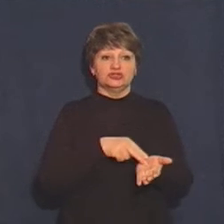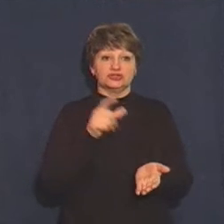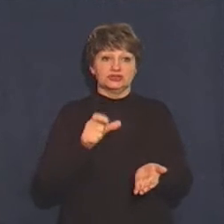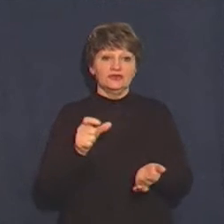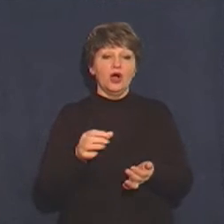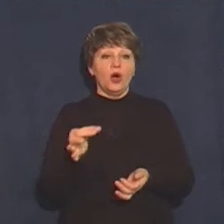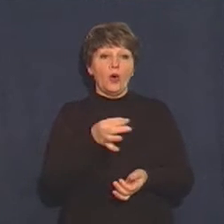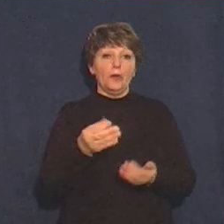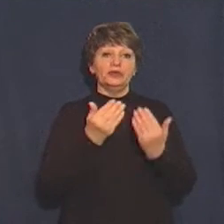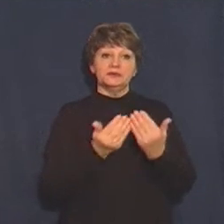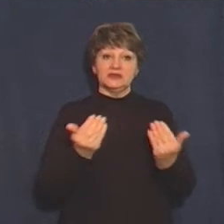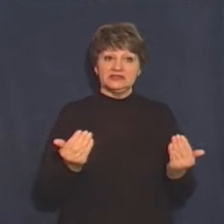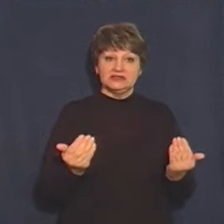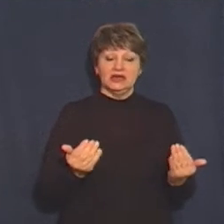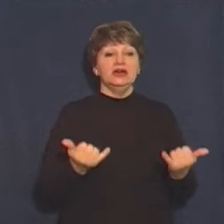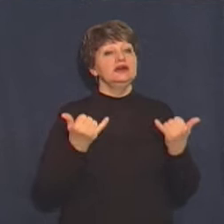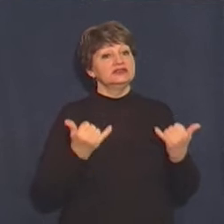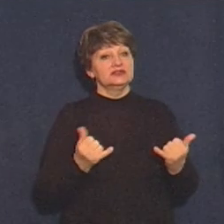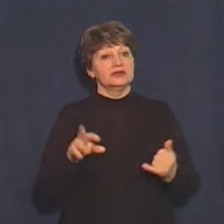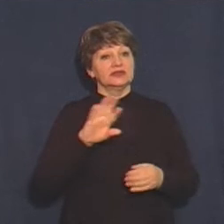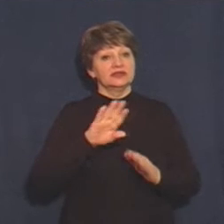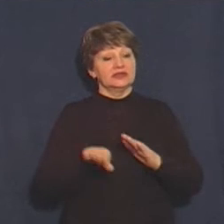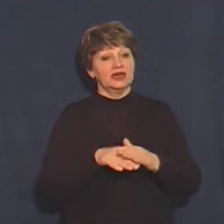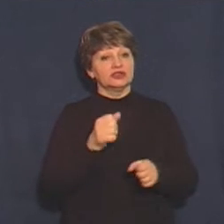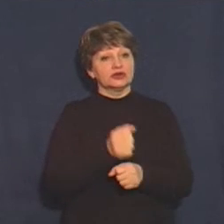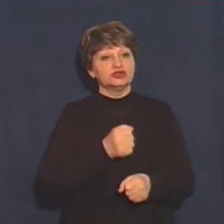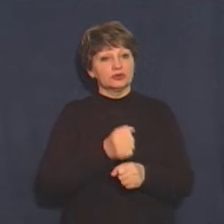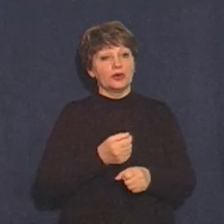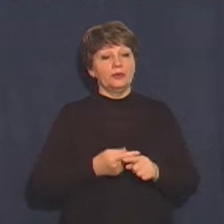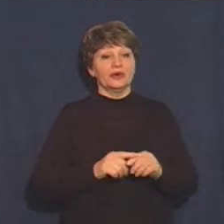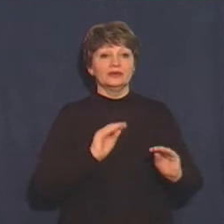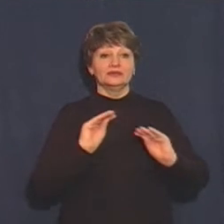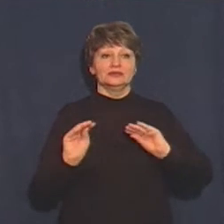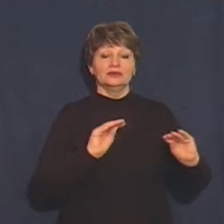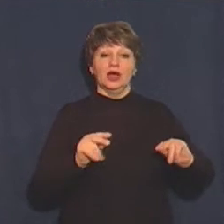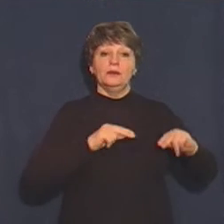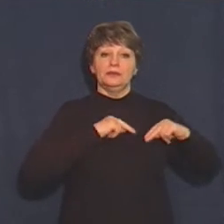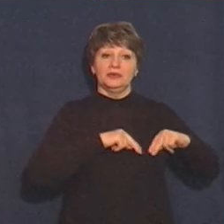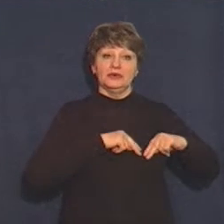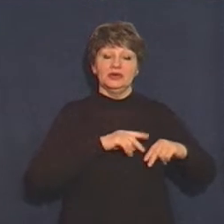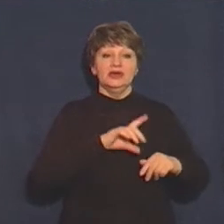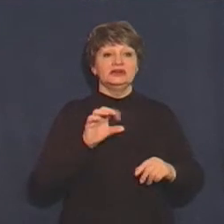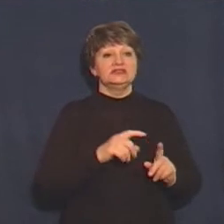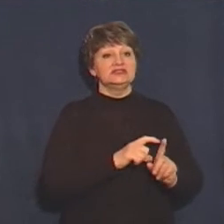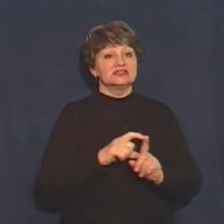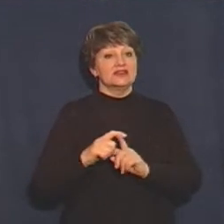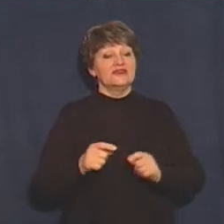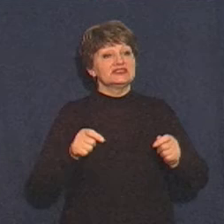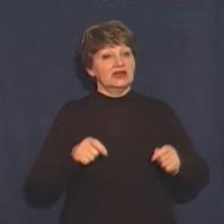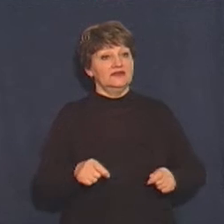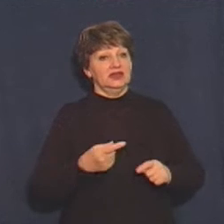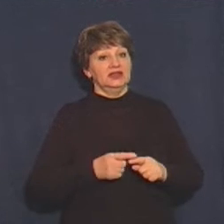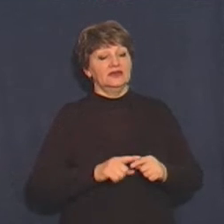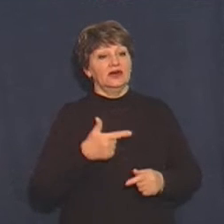музеї. Нині над розробкою такої експозиції працюють музейні працівники. Зі слів завідувача відділу історії краю